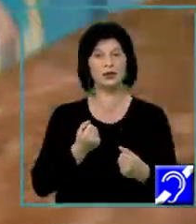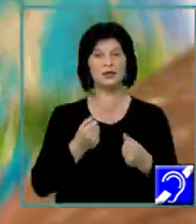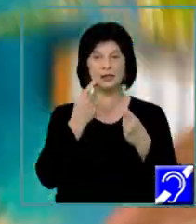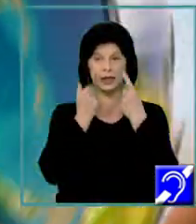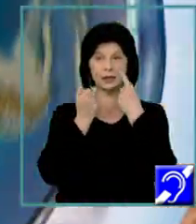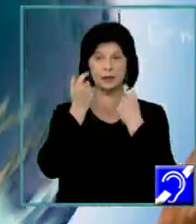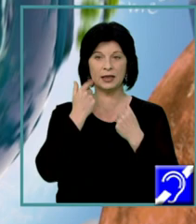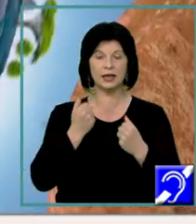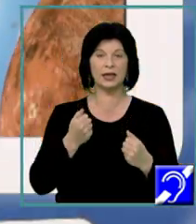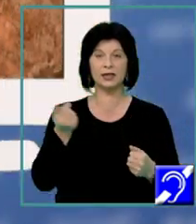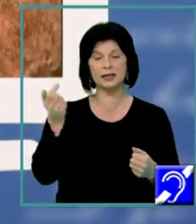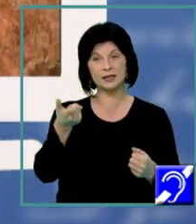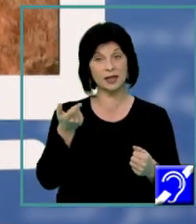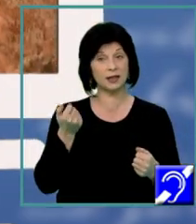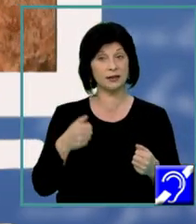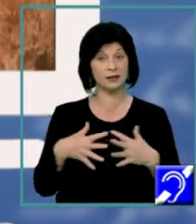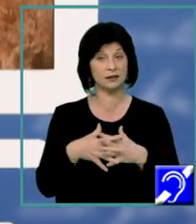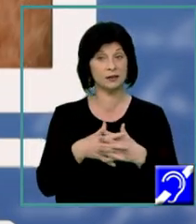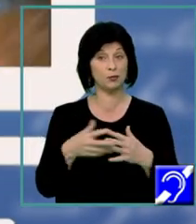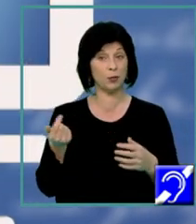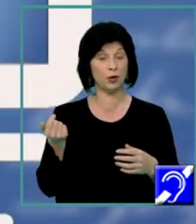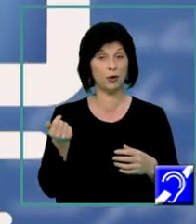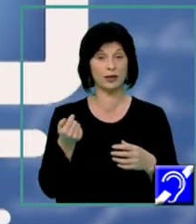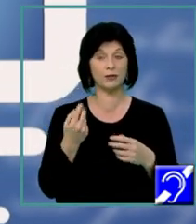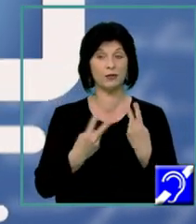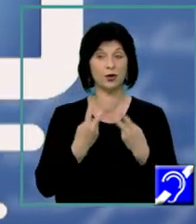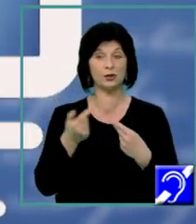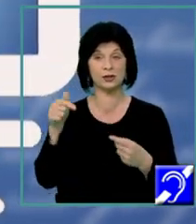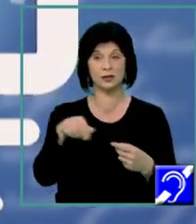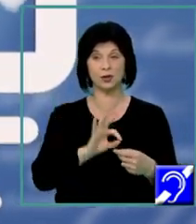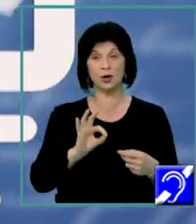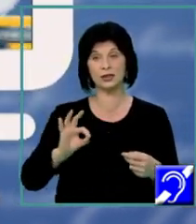scrierile sale. Vă invit chiar acum la o lecție de limba și literatura română.